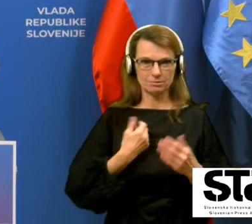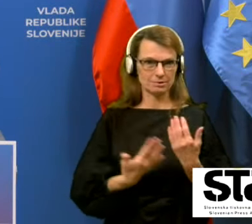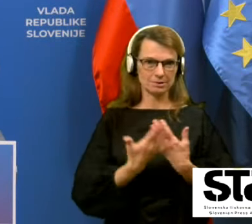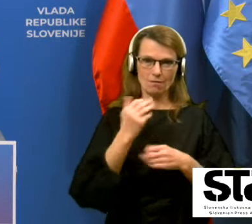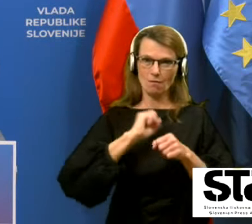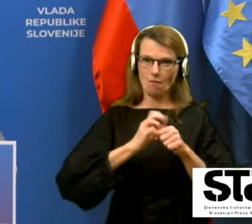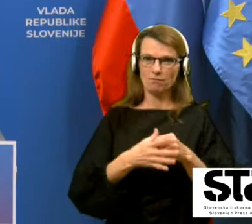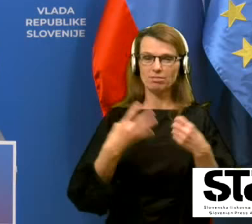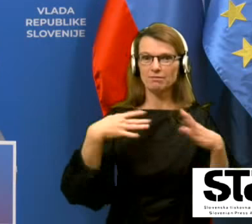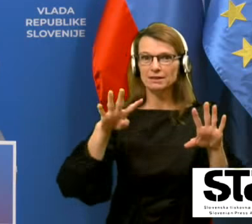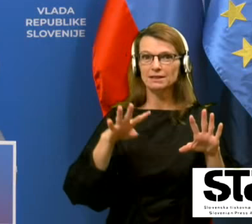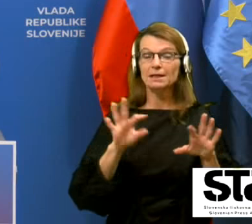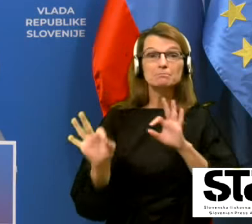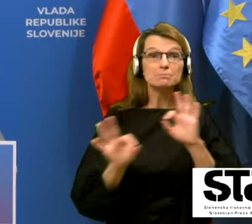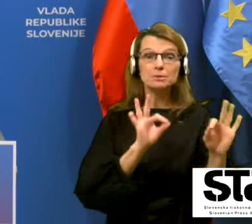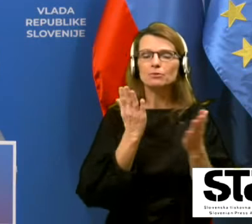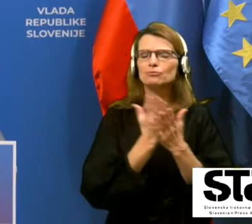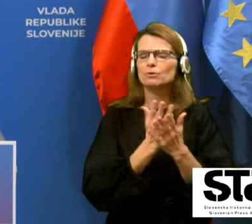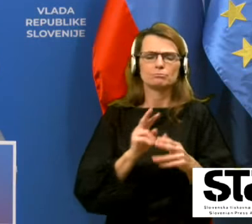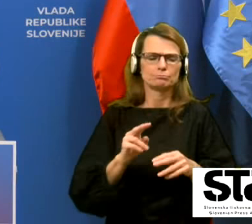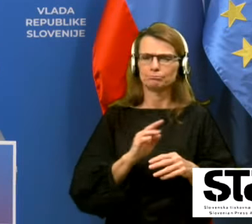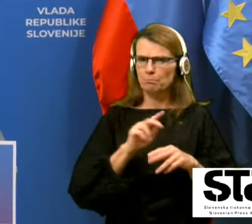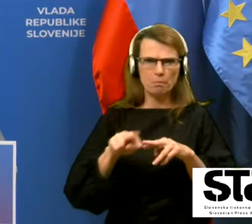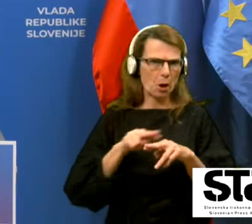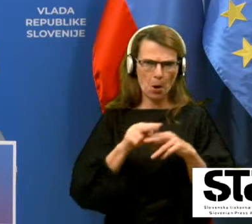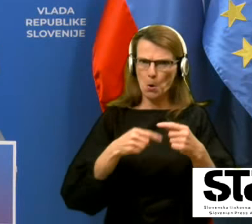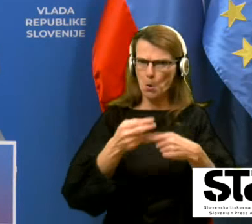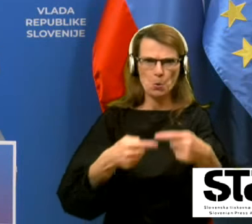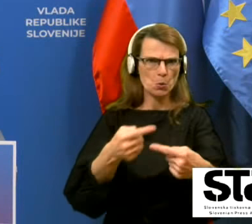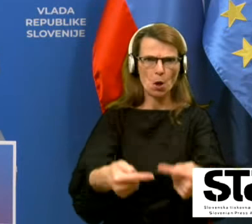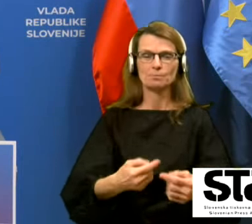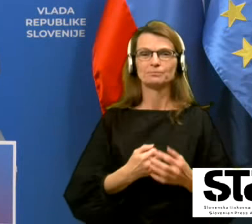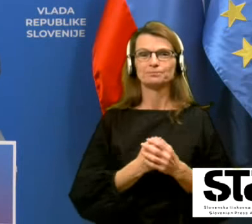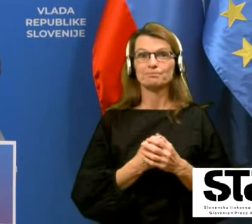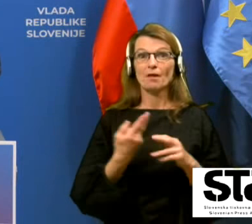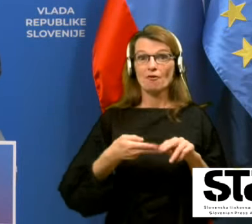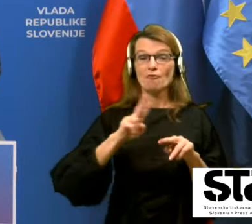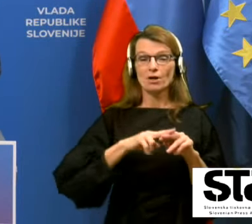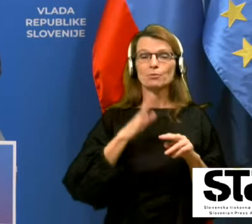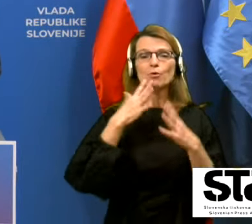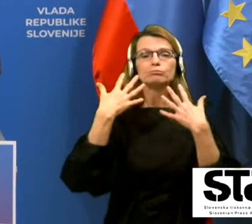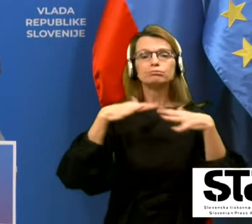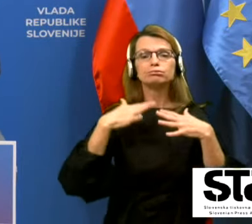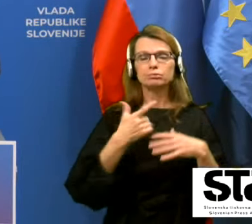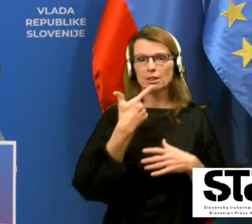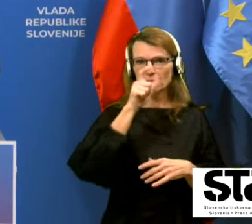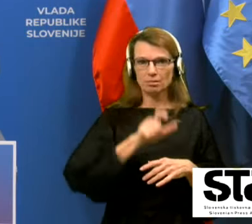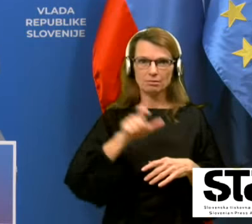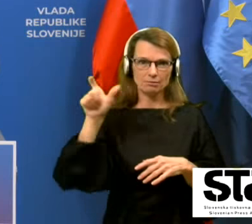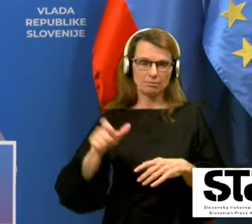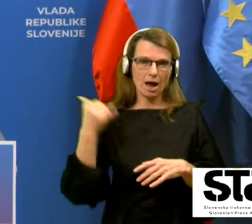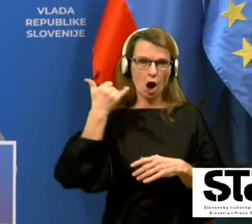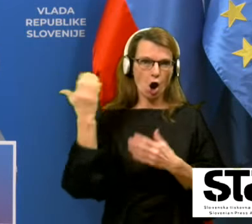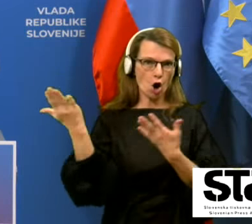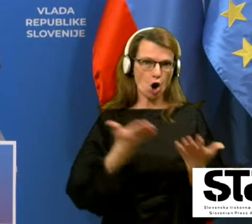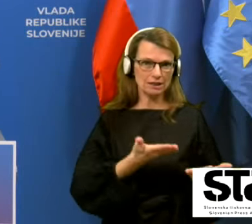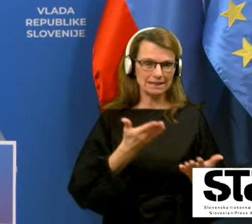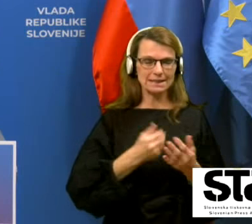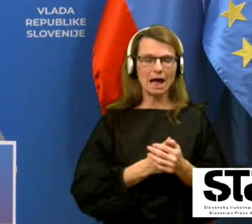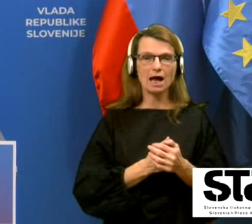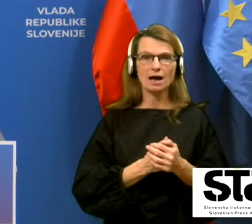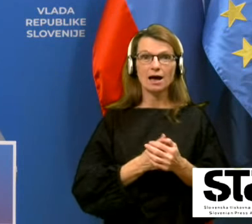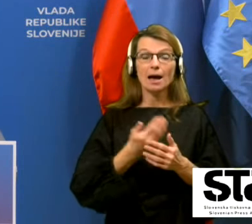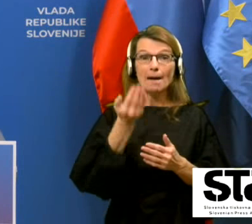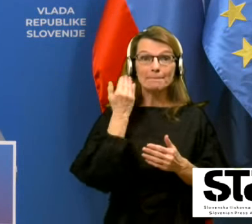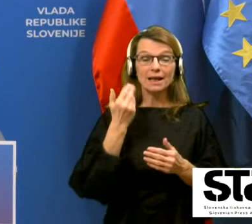cepljenje pa so že v polnem teku. O tem več v nadaljevanju z našima gostoma. Še predem pa pridemo ko